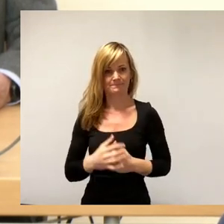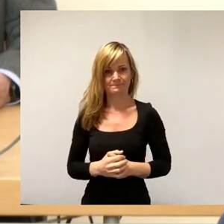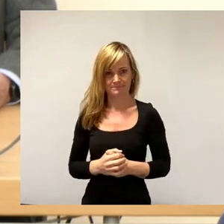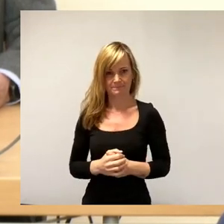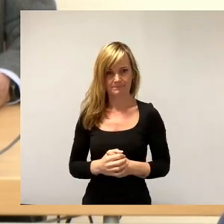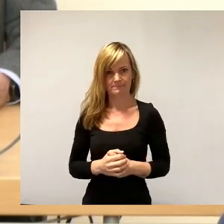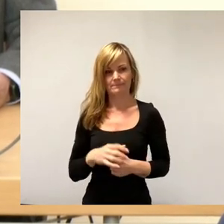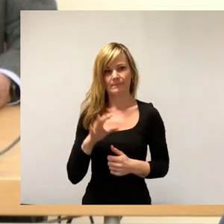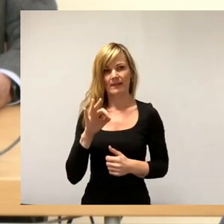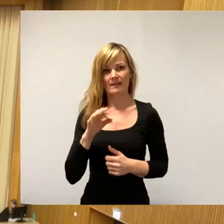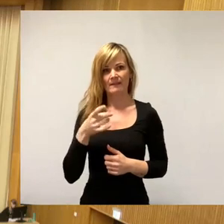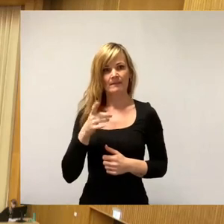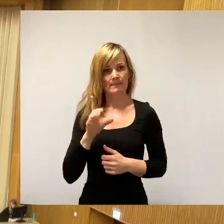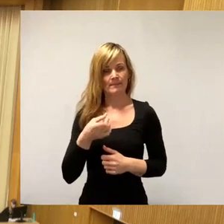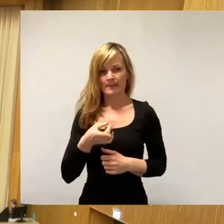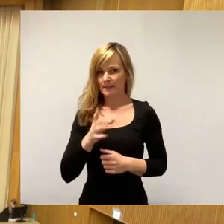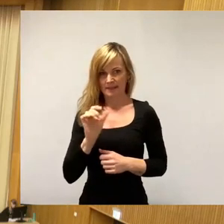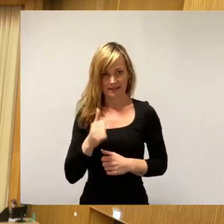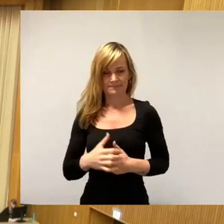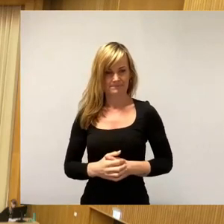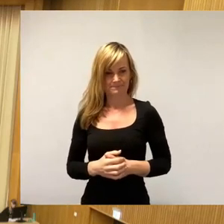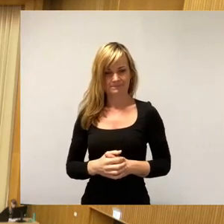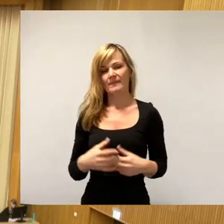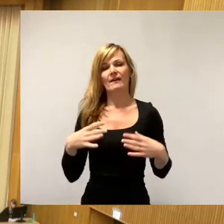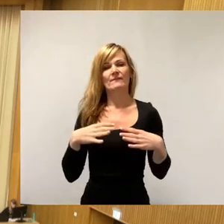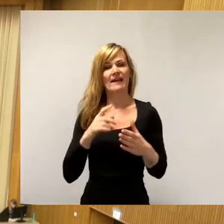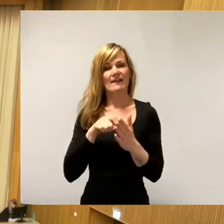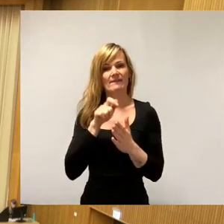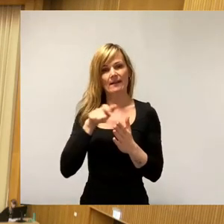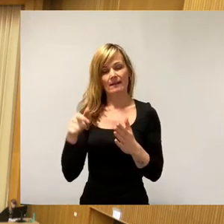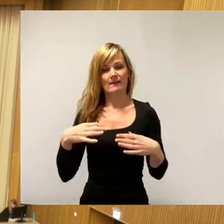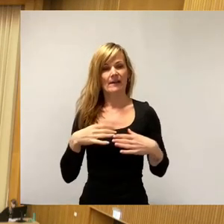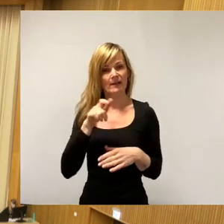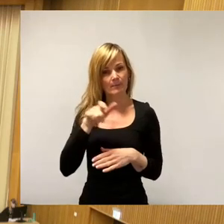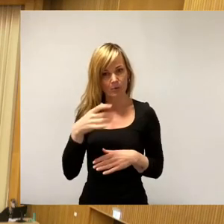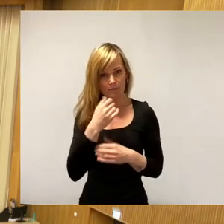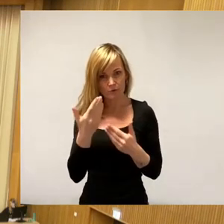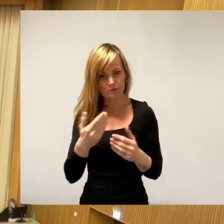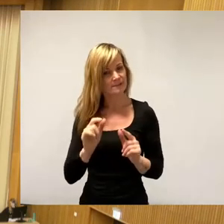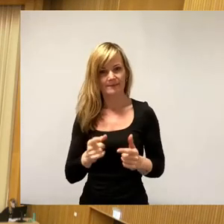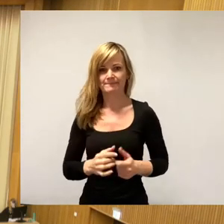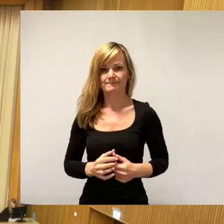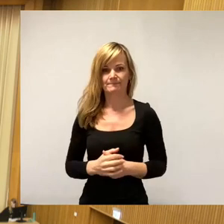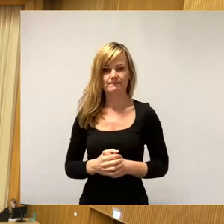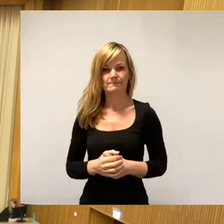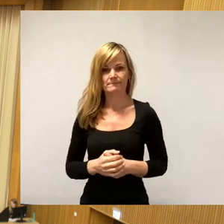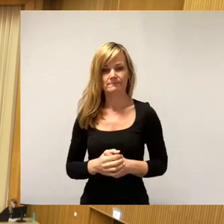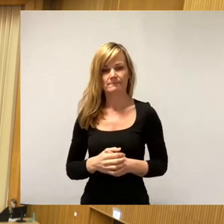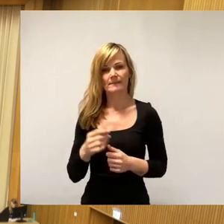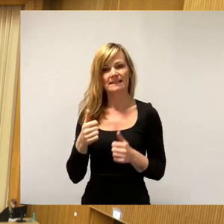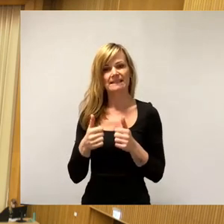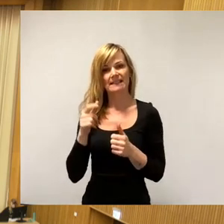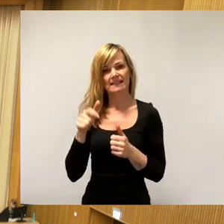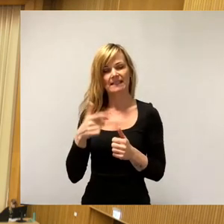FDP, das Wort gewünscht? Nein. Freie Wähler, freie Bürger, das Wort gewünscht? Nein. Dann diese, der Dr. Schulde-Wissermann-Stipp.